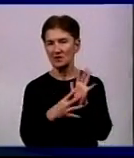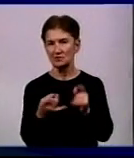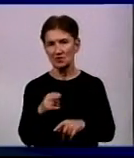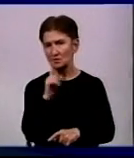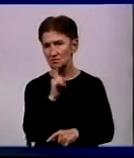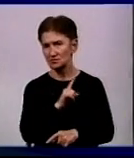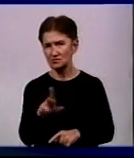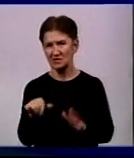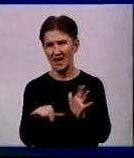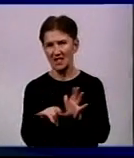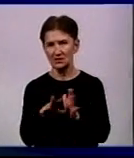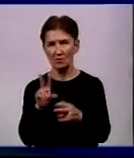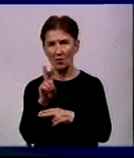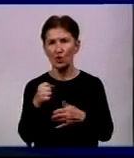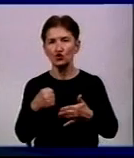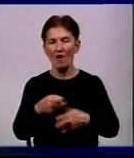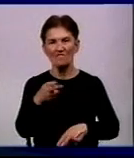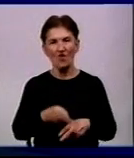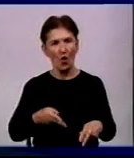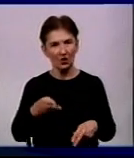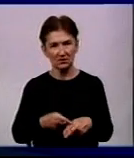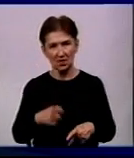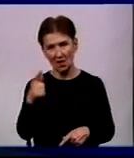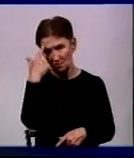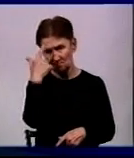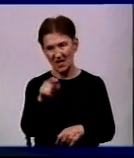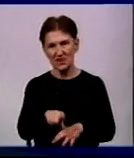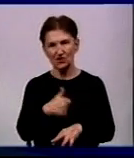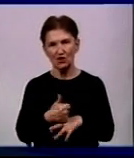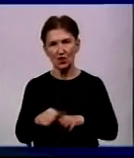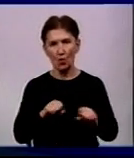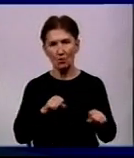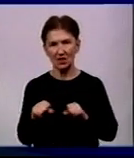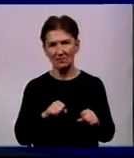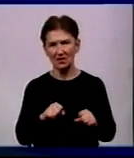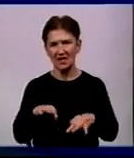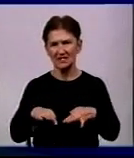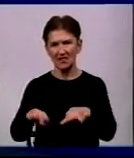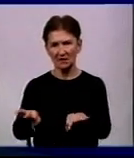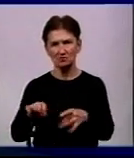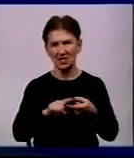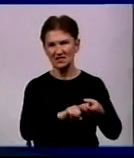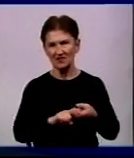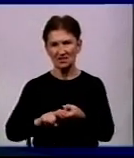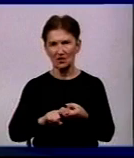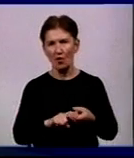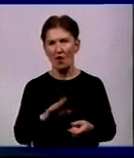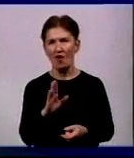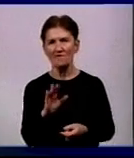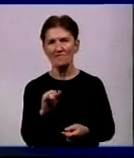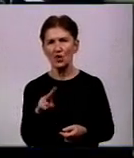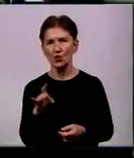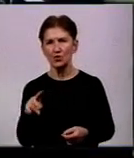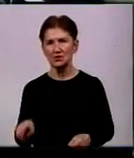нічний електротранспорт до залізничного вокзалу. Про це повідомив начальник управління розвитку транспорту та зв'язку міськраду Олександр Вергун.